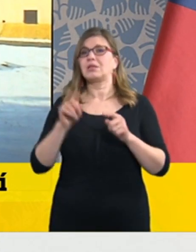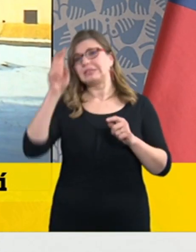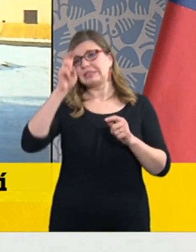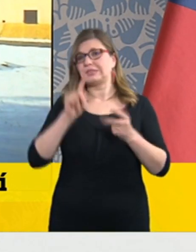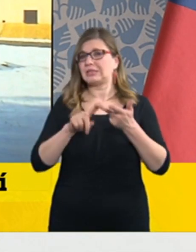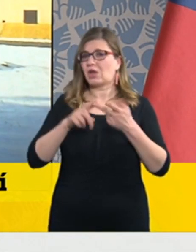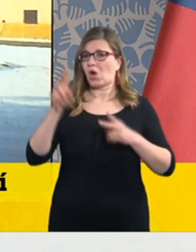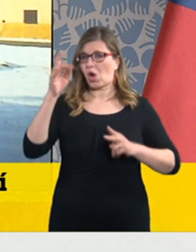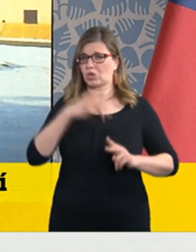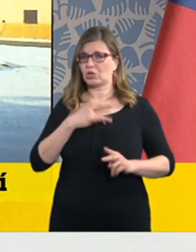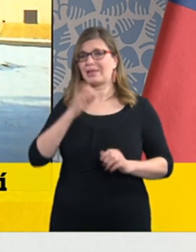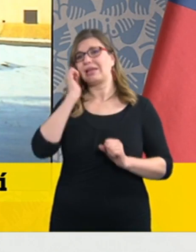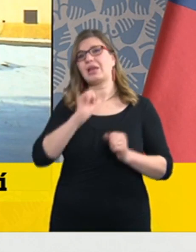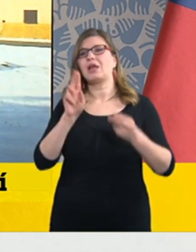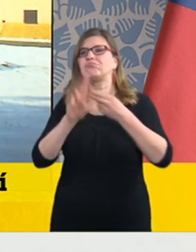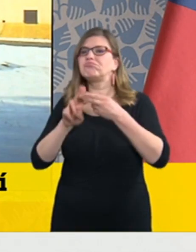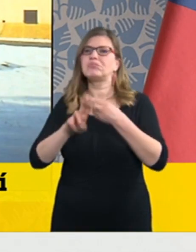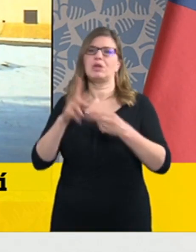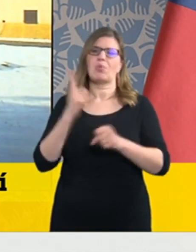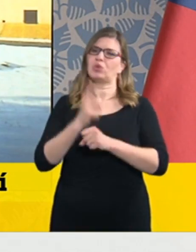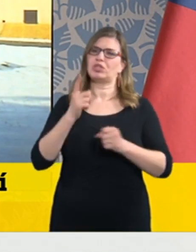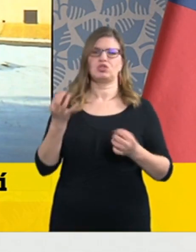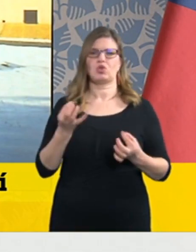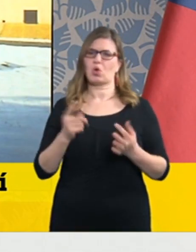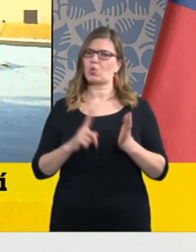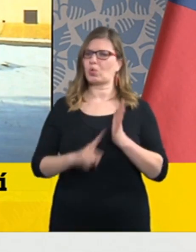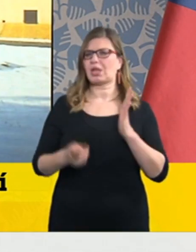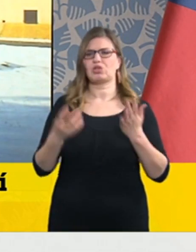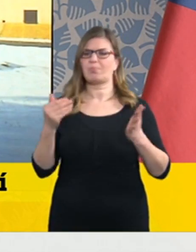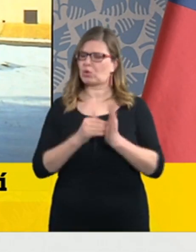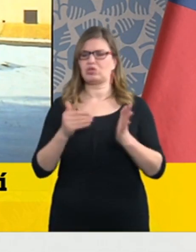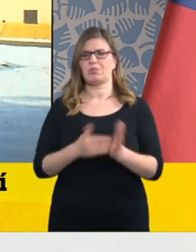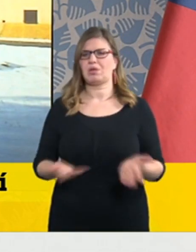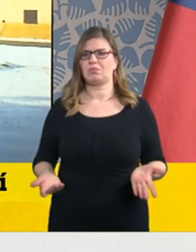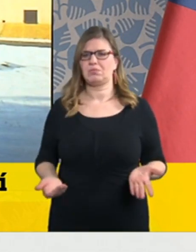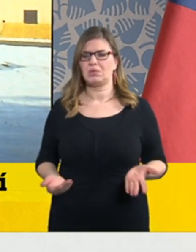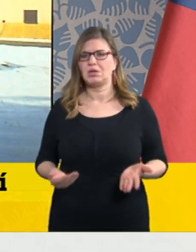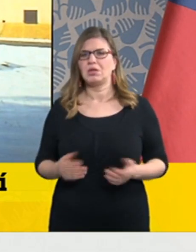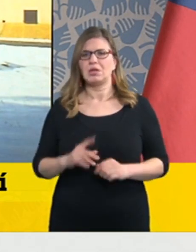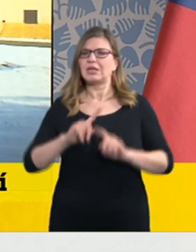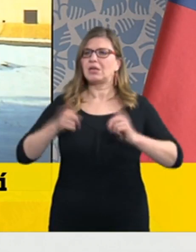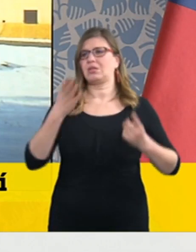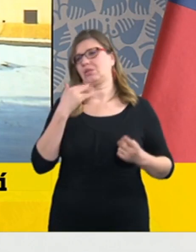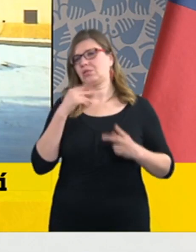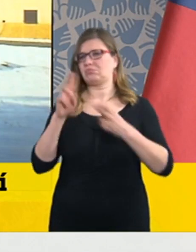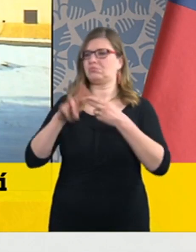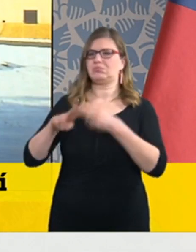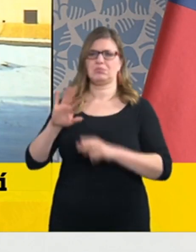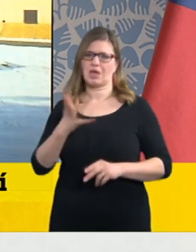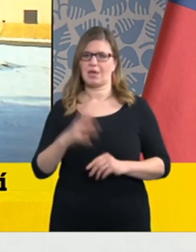a specifikovali jsme, že by to mělo být to omezní by se mělo týkat všech osob mimo členů